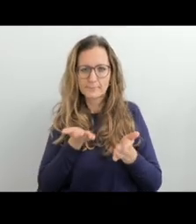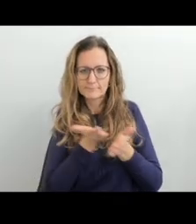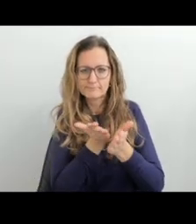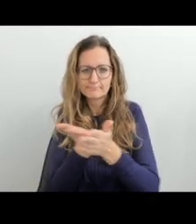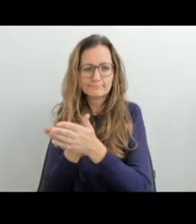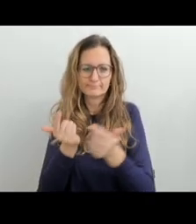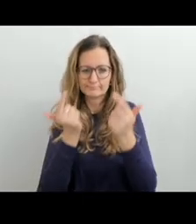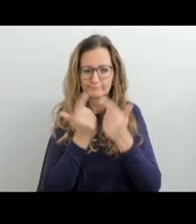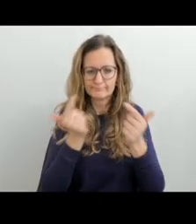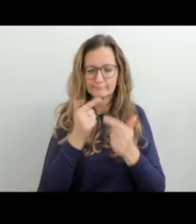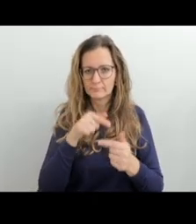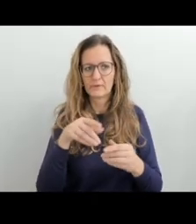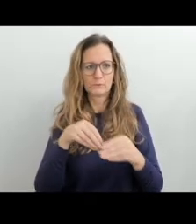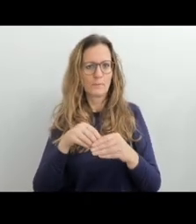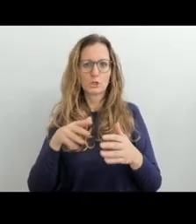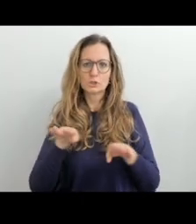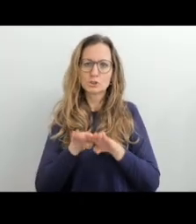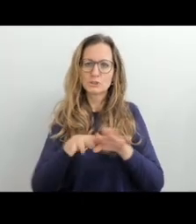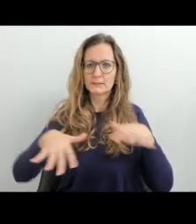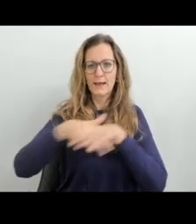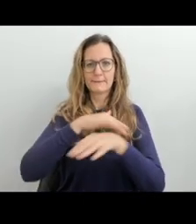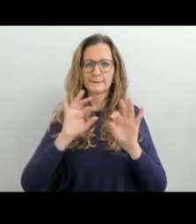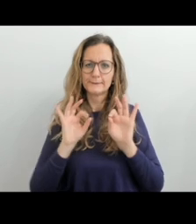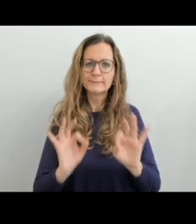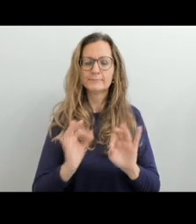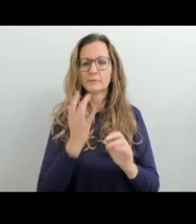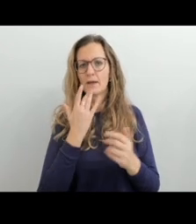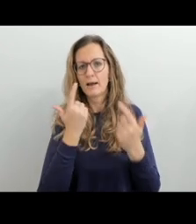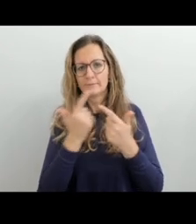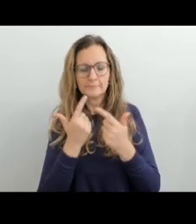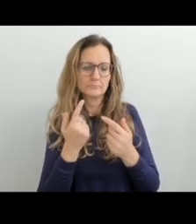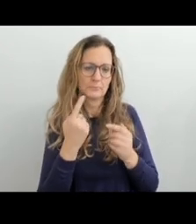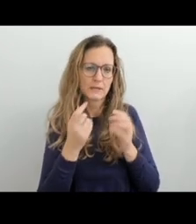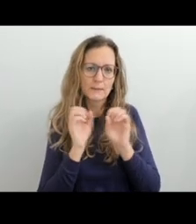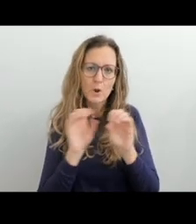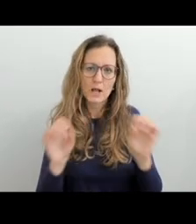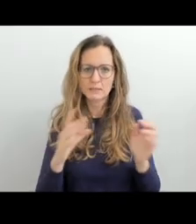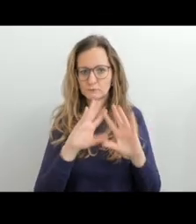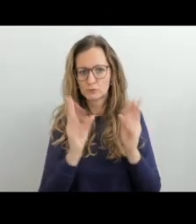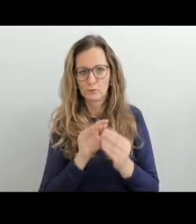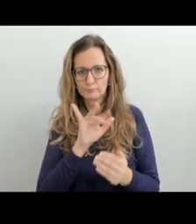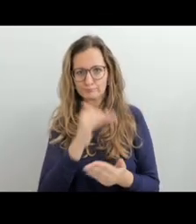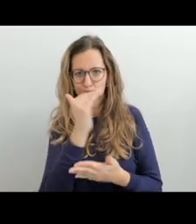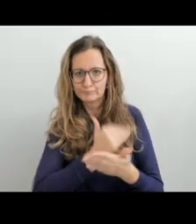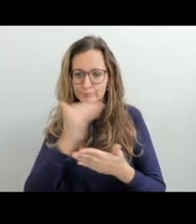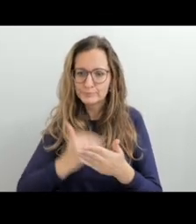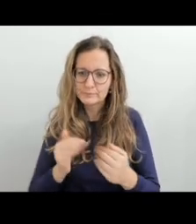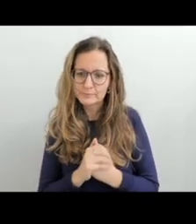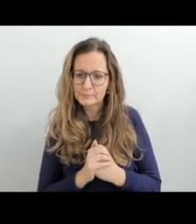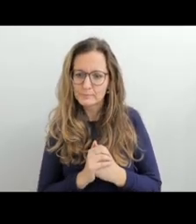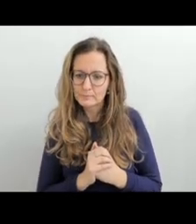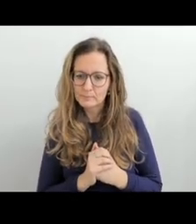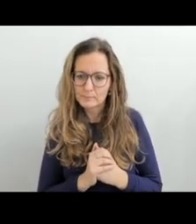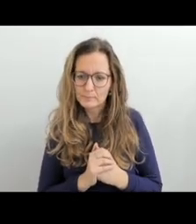L1, někteří jako L2. Někteří žáci ve třídě mohou mít kombinované postižení. A tato kapitola se zabývá tím,